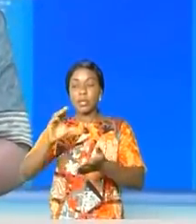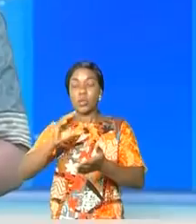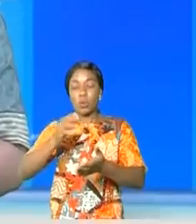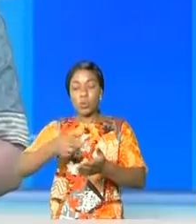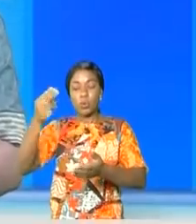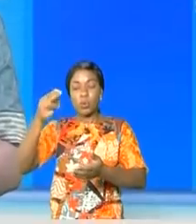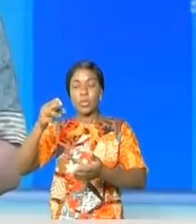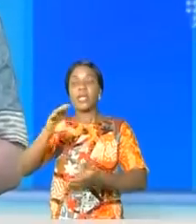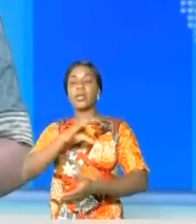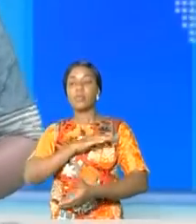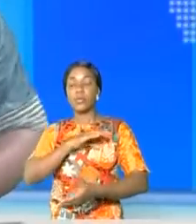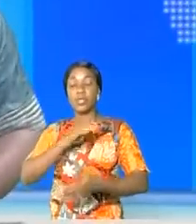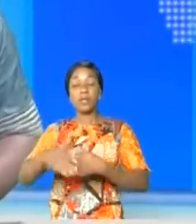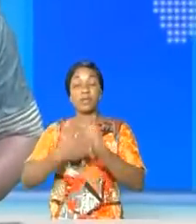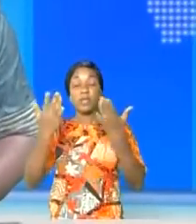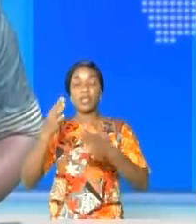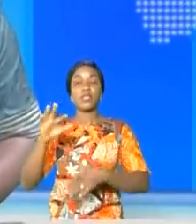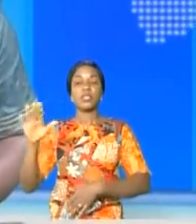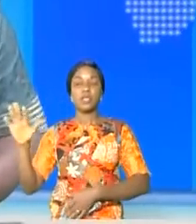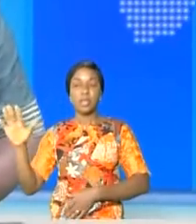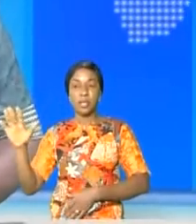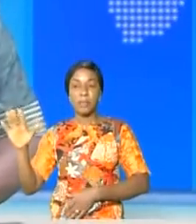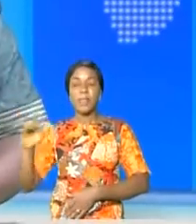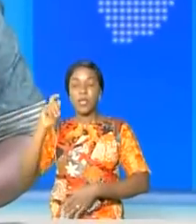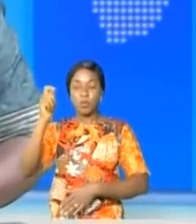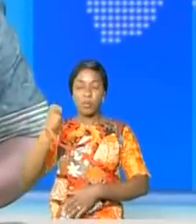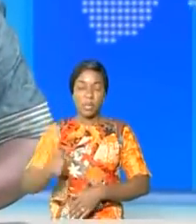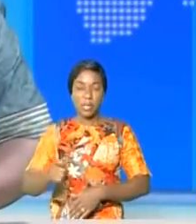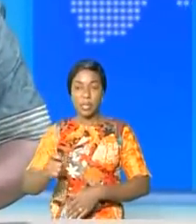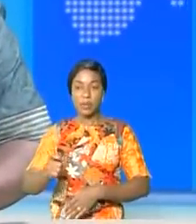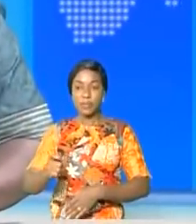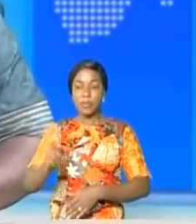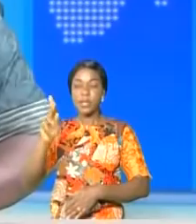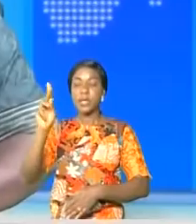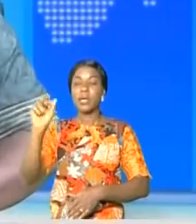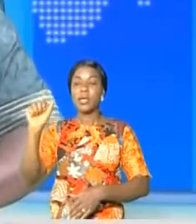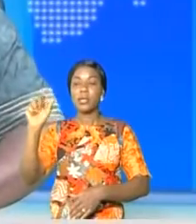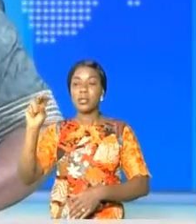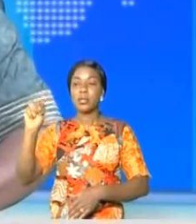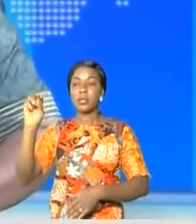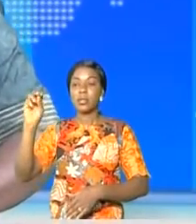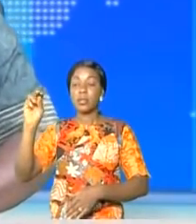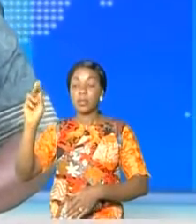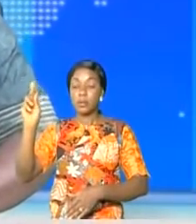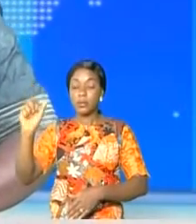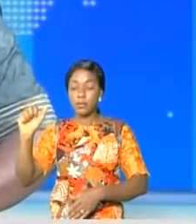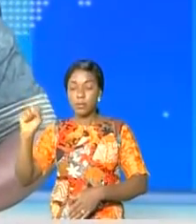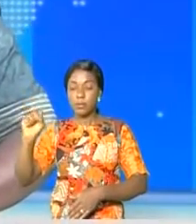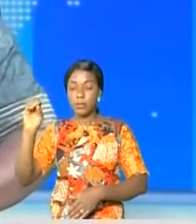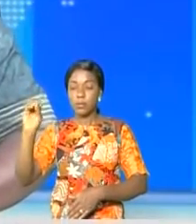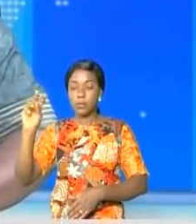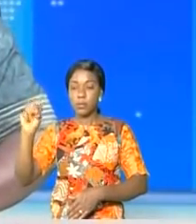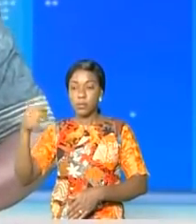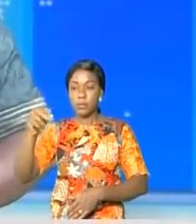la police nationale, ville de Kinshasa et commandant, ville de Kinshasa, Kassongo, Kitengé, Sylvano, commandant